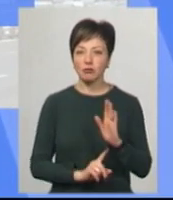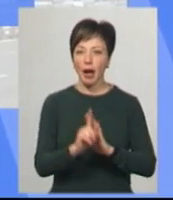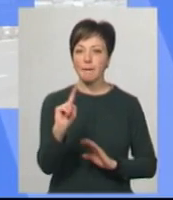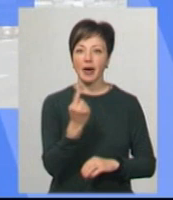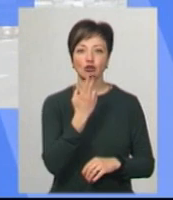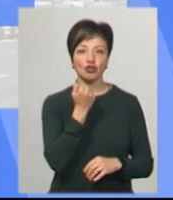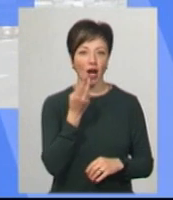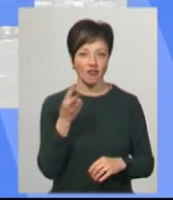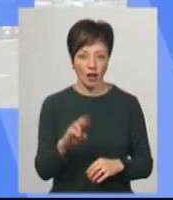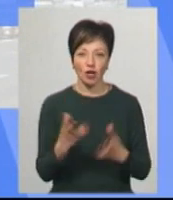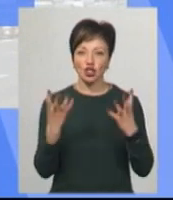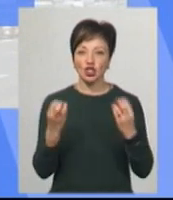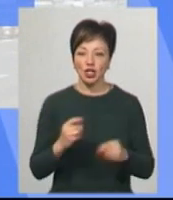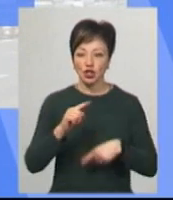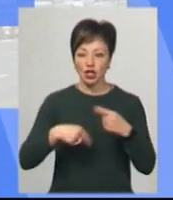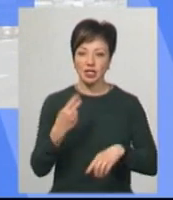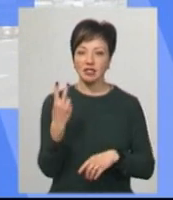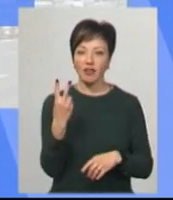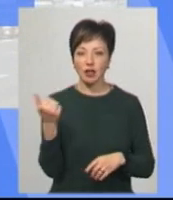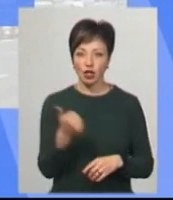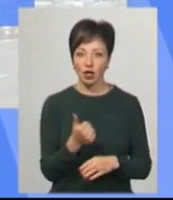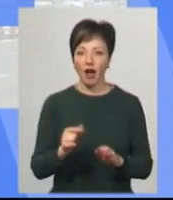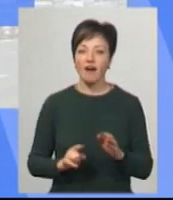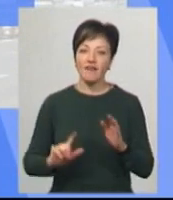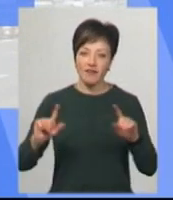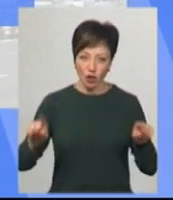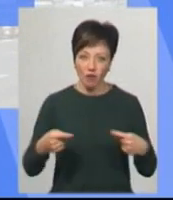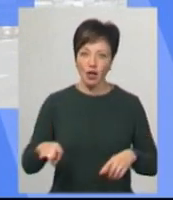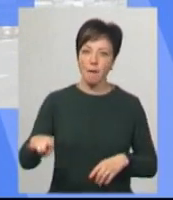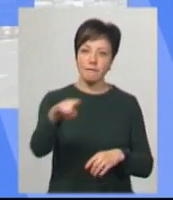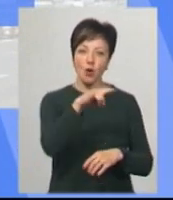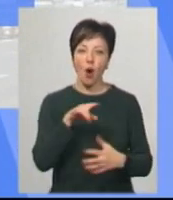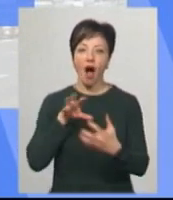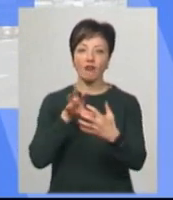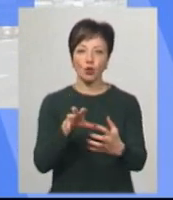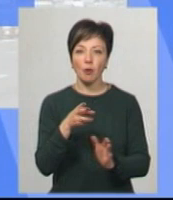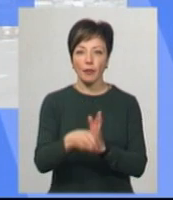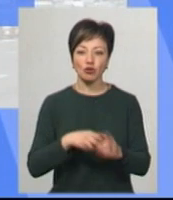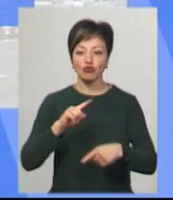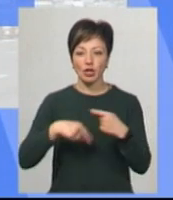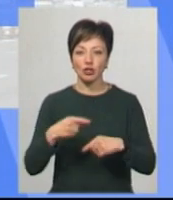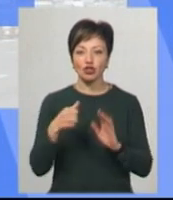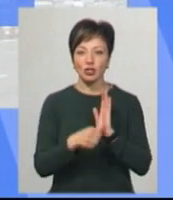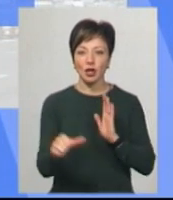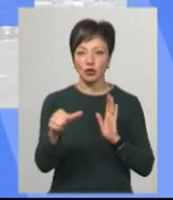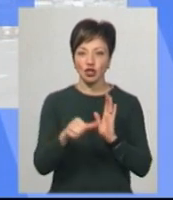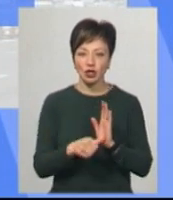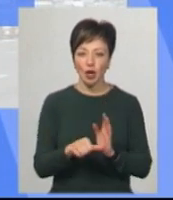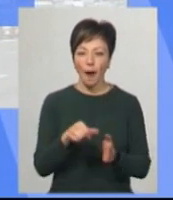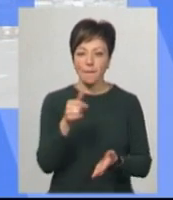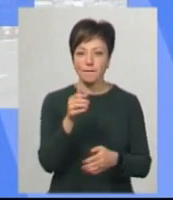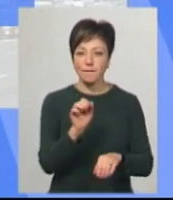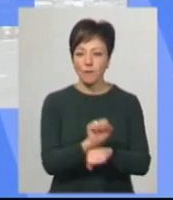1 червня, а ще за два тижні відновити польоти. Автобуси і потяги через 66 пунктів пропуску на